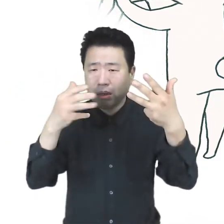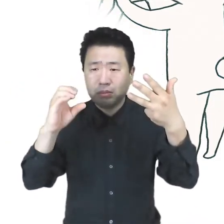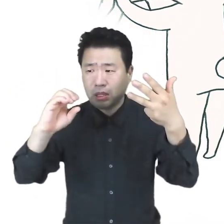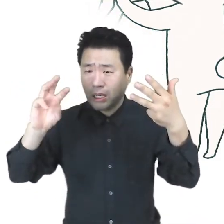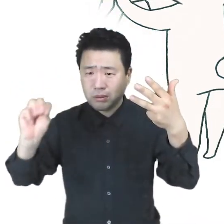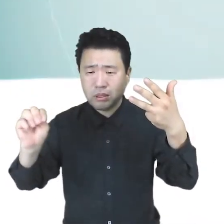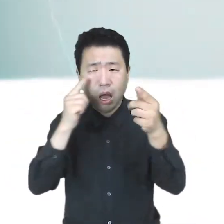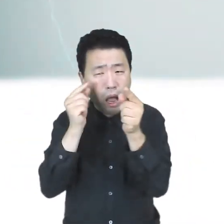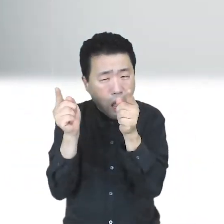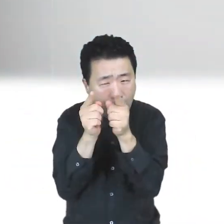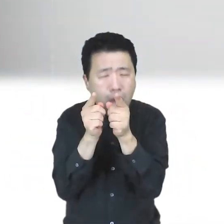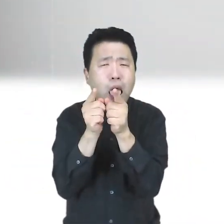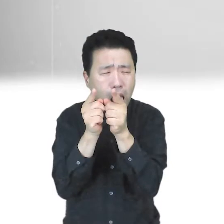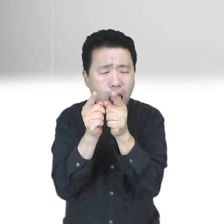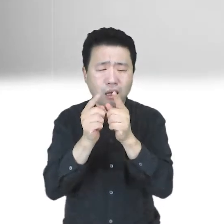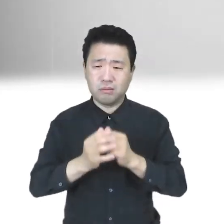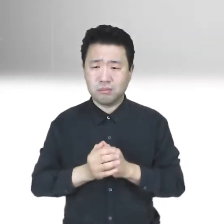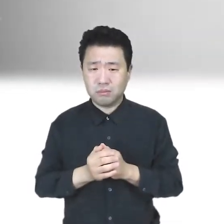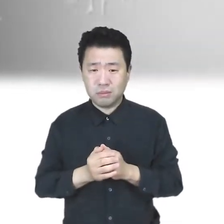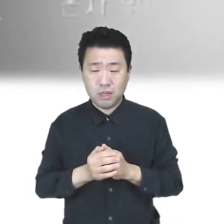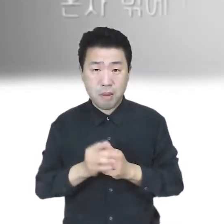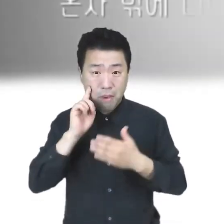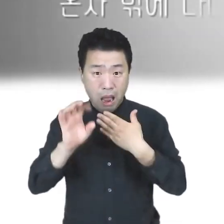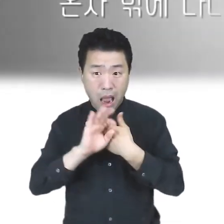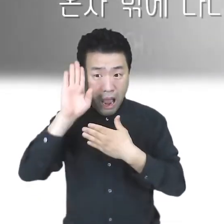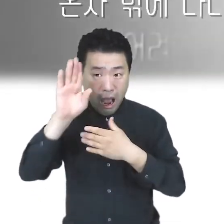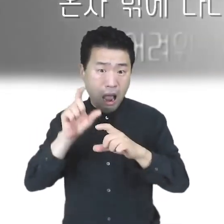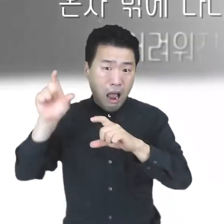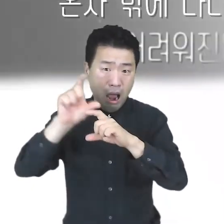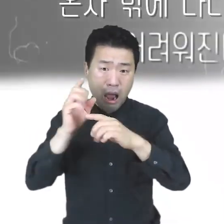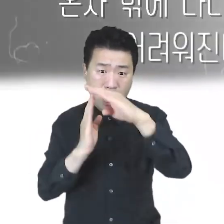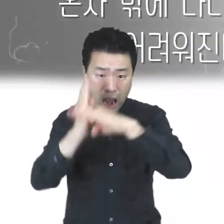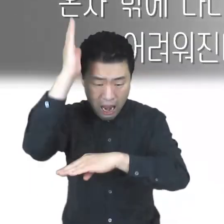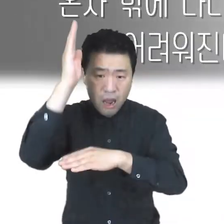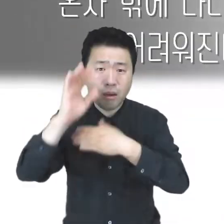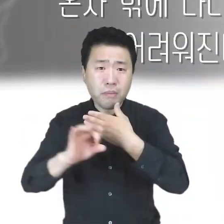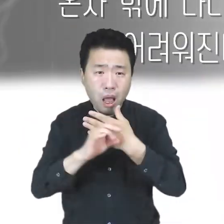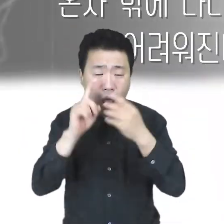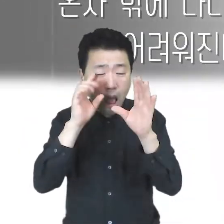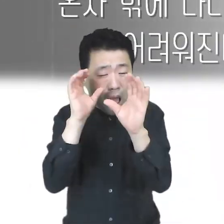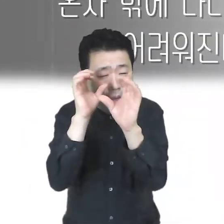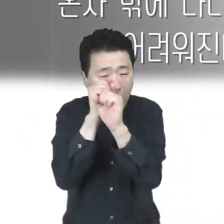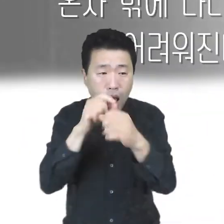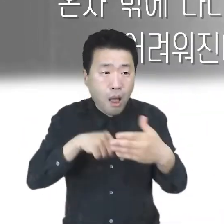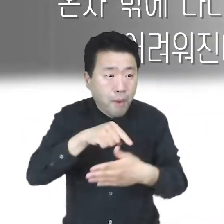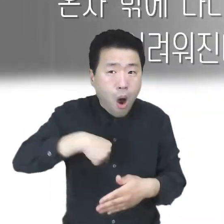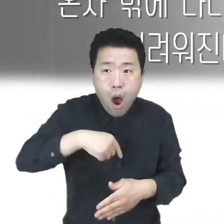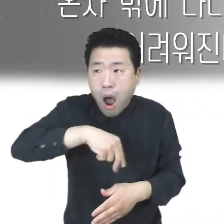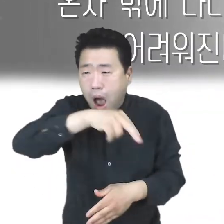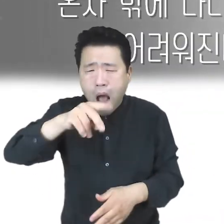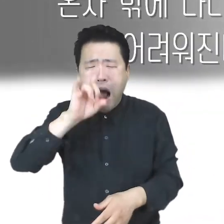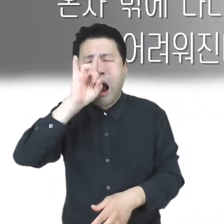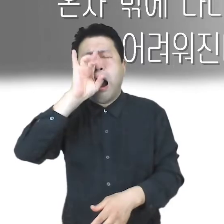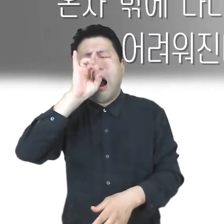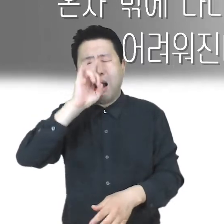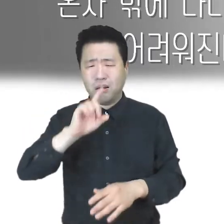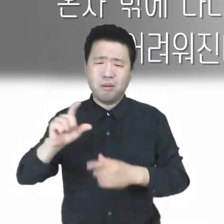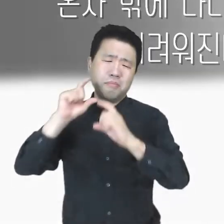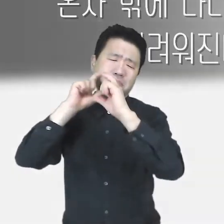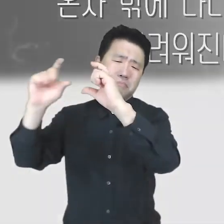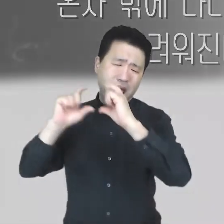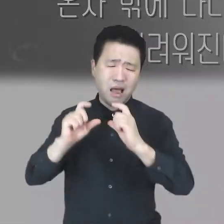.8cm 정도야. 이 이상 시야가 좁아지면 혼자 밖에 다니는 것도 어려워진대.